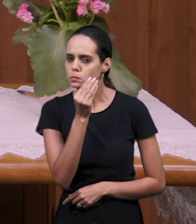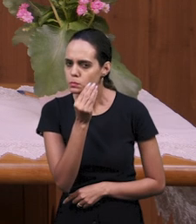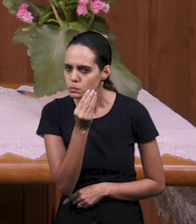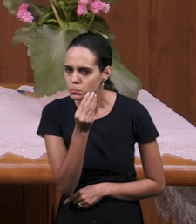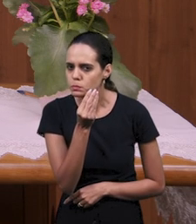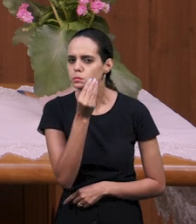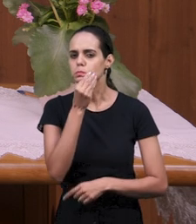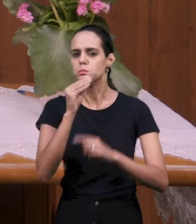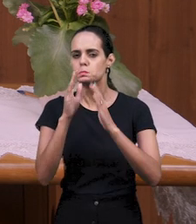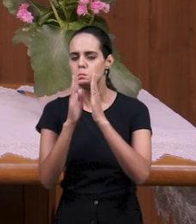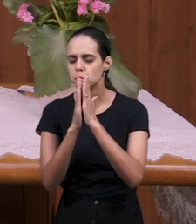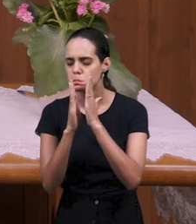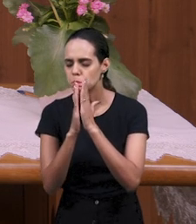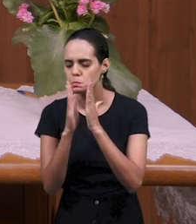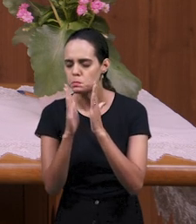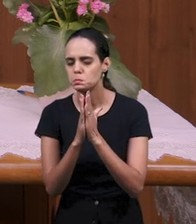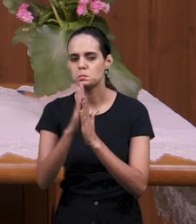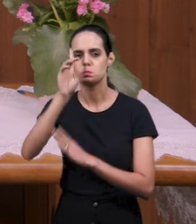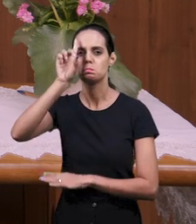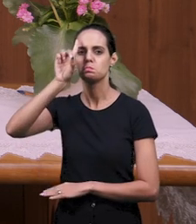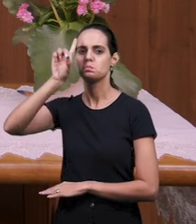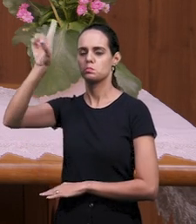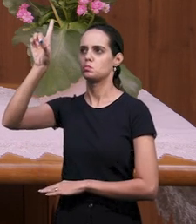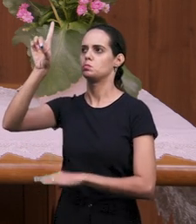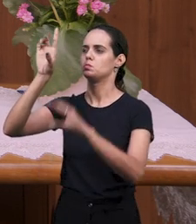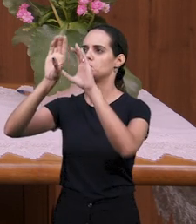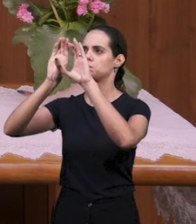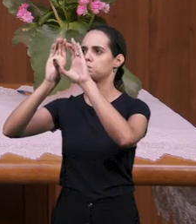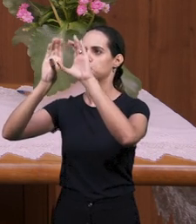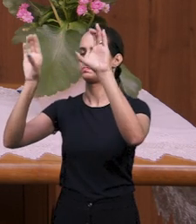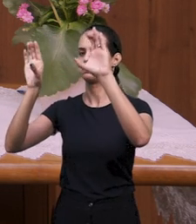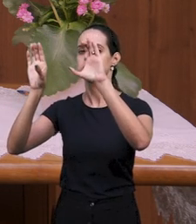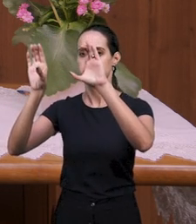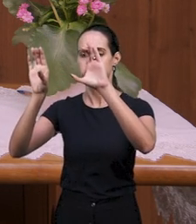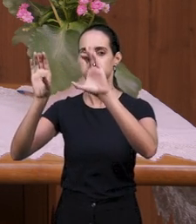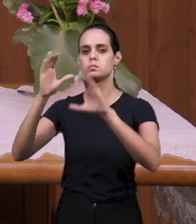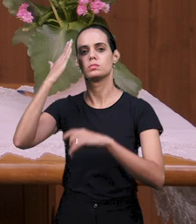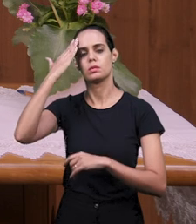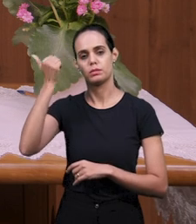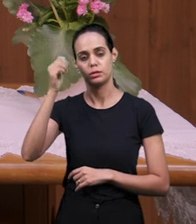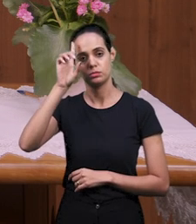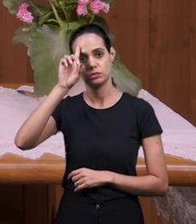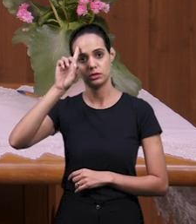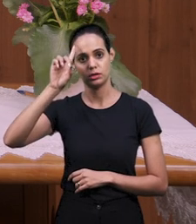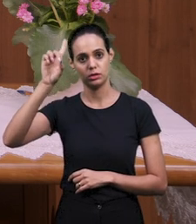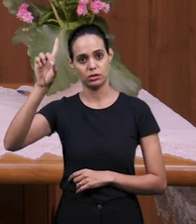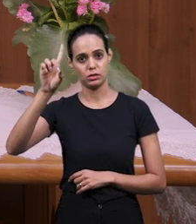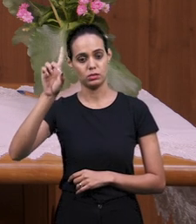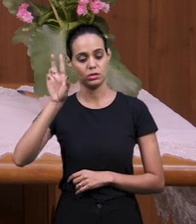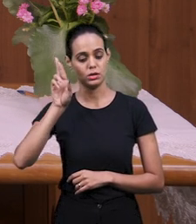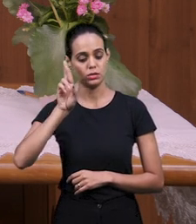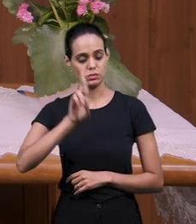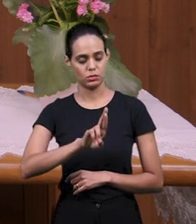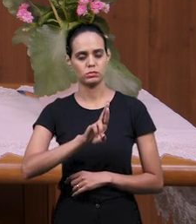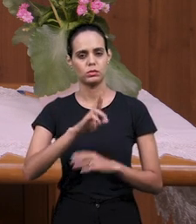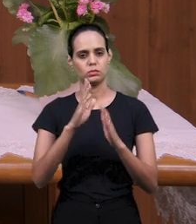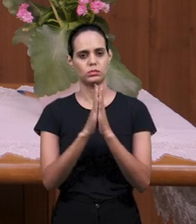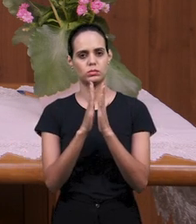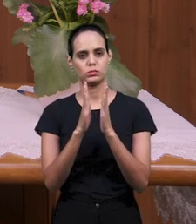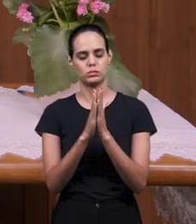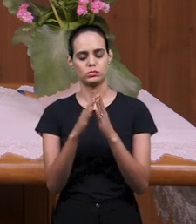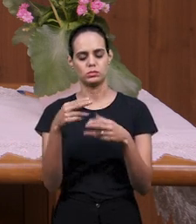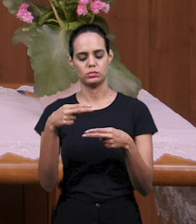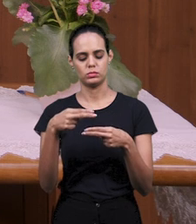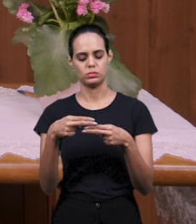знаем, что Бог услышал на самом деле молитву Нееми, и Бог